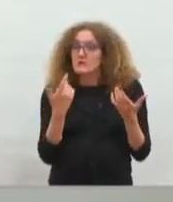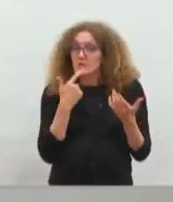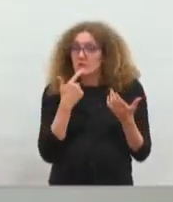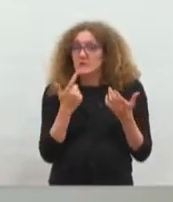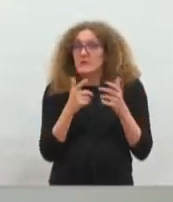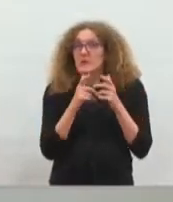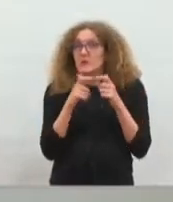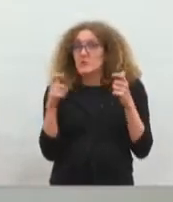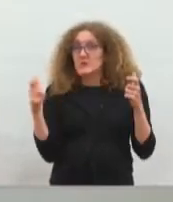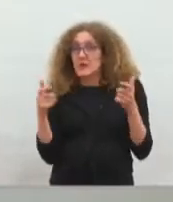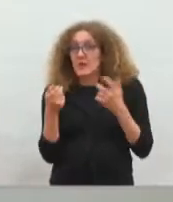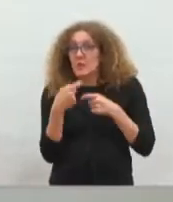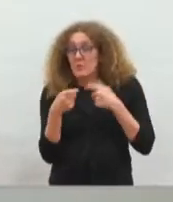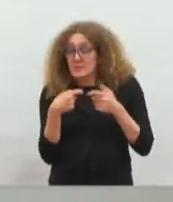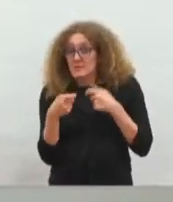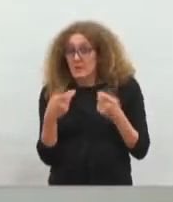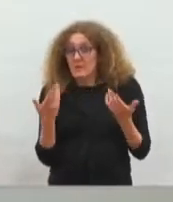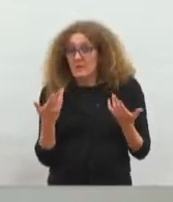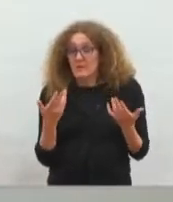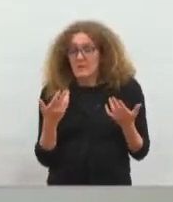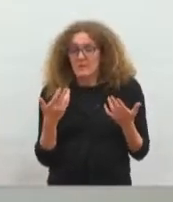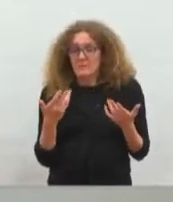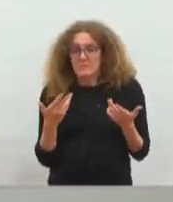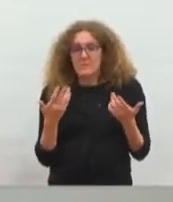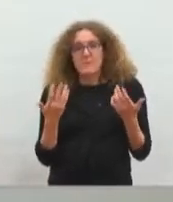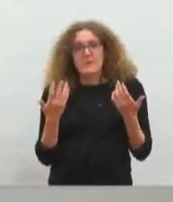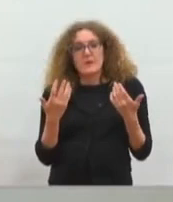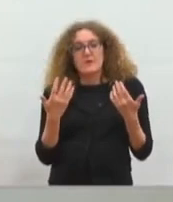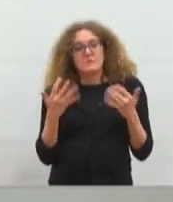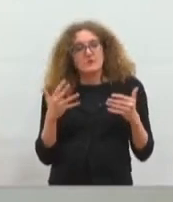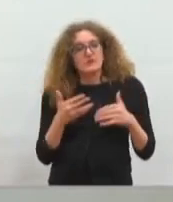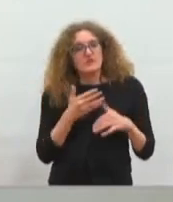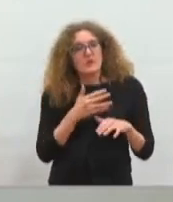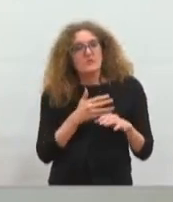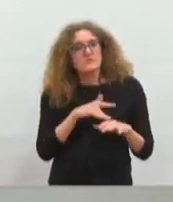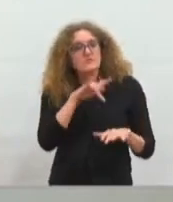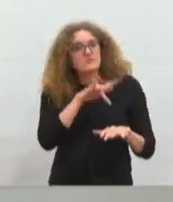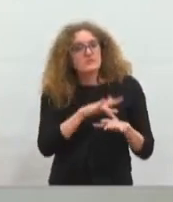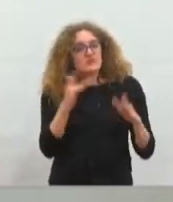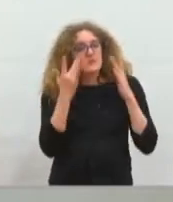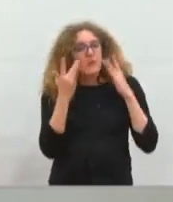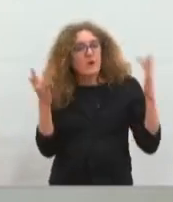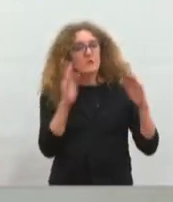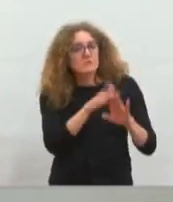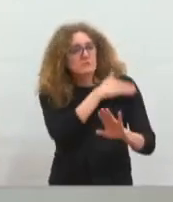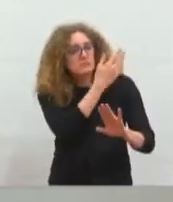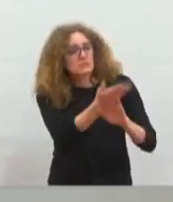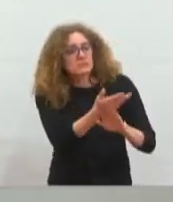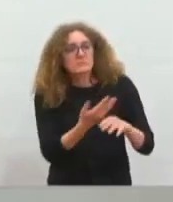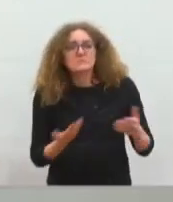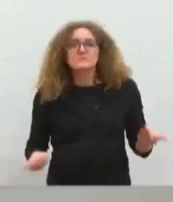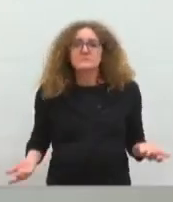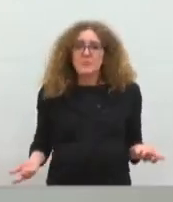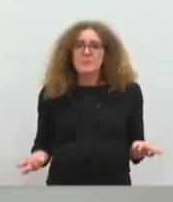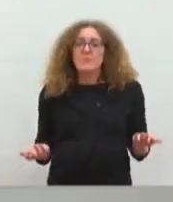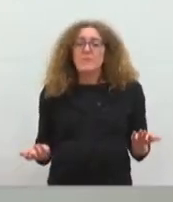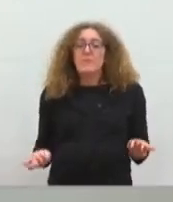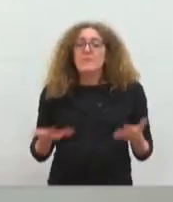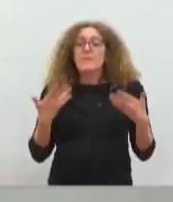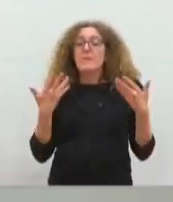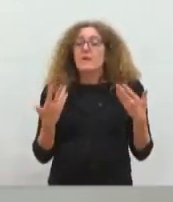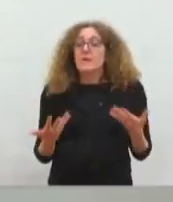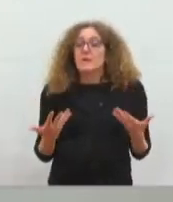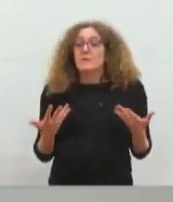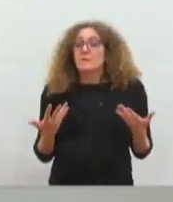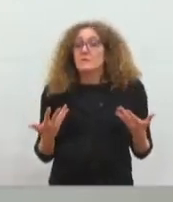et qu'il a déjà acquis une certaine expérience dans ce domaine. Donc, nous sommes dans une tendance qui se développe d'ailleurs